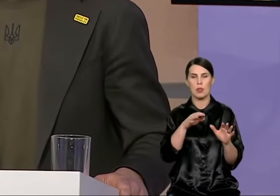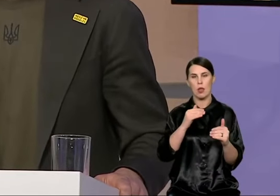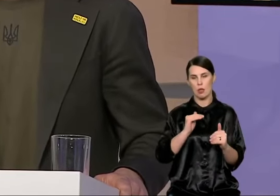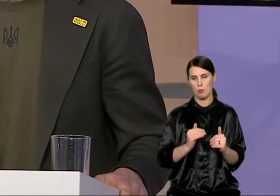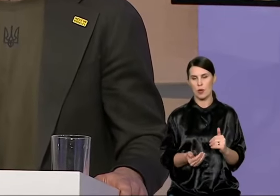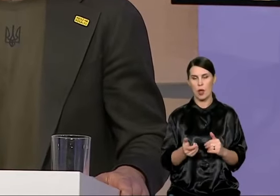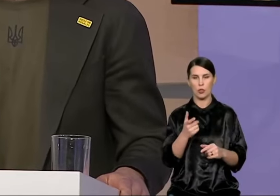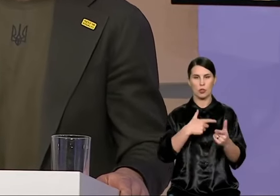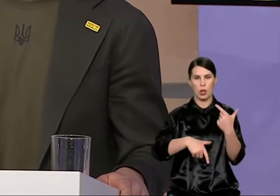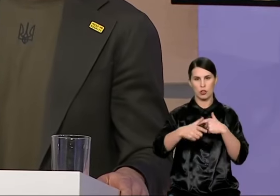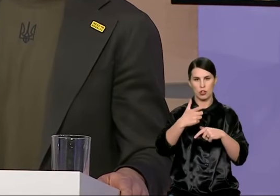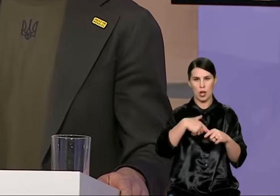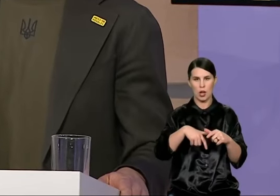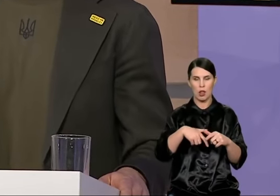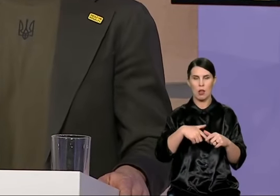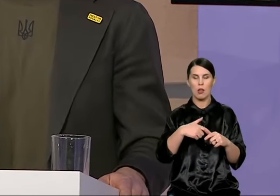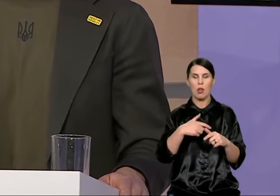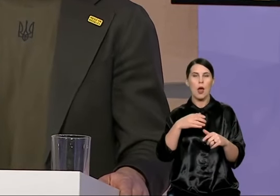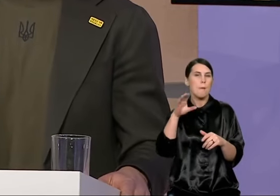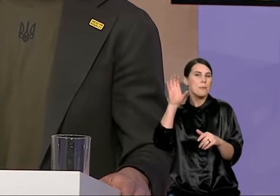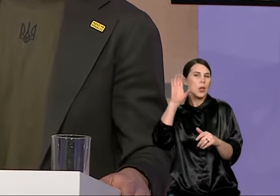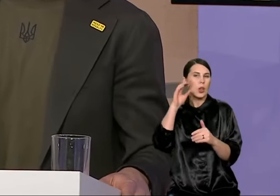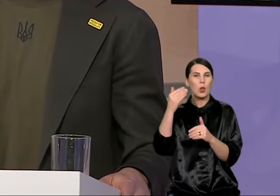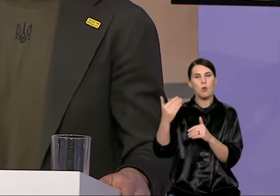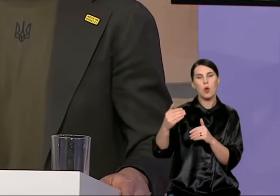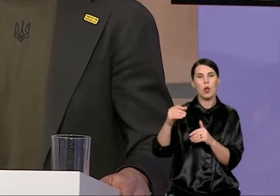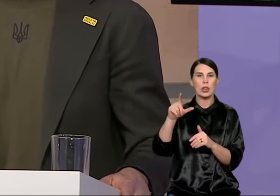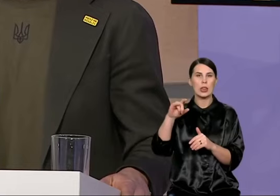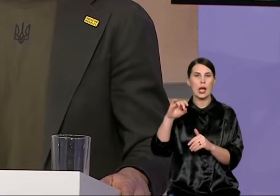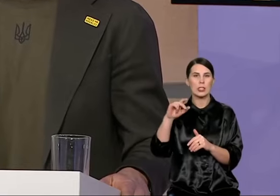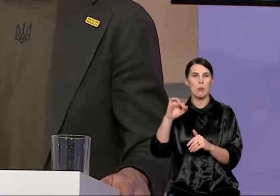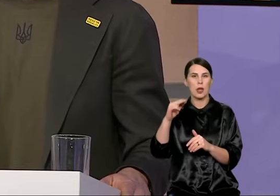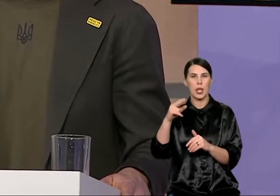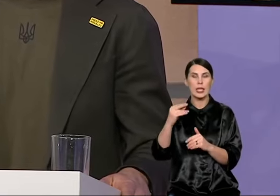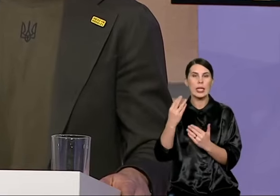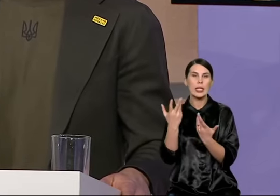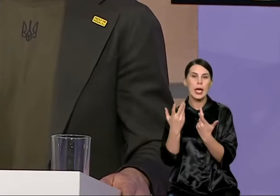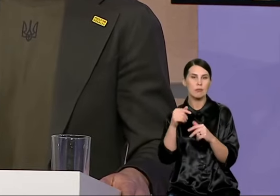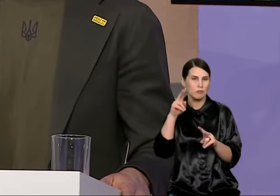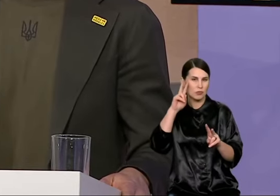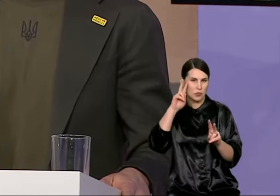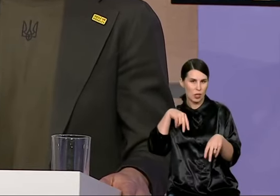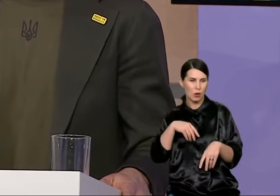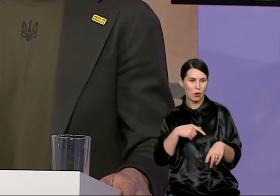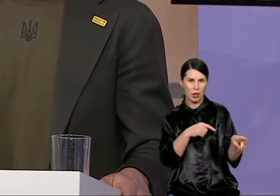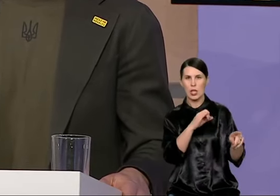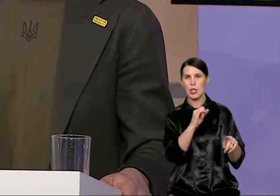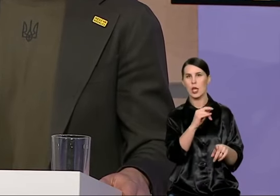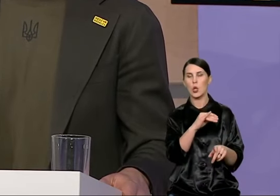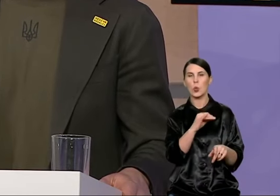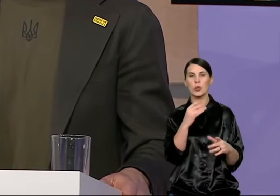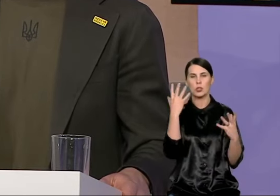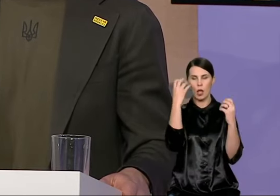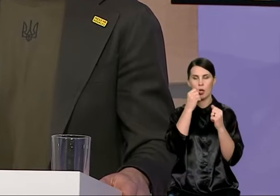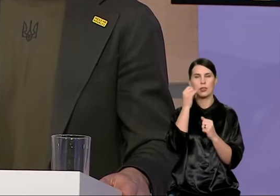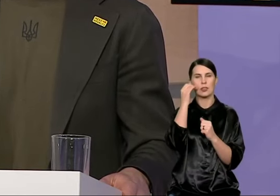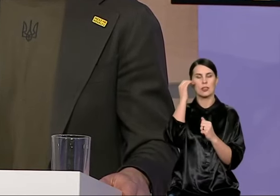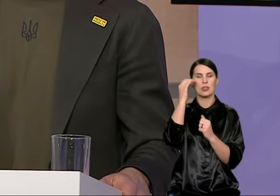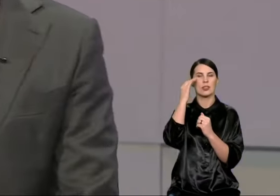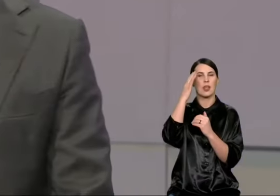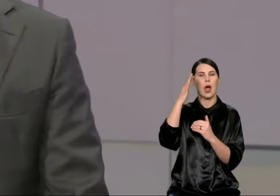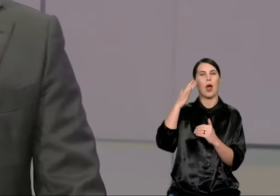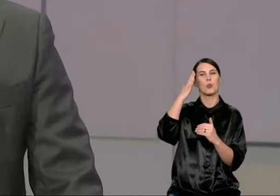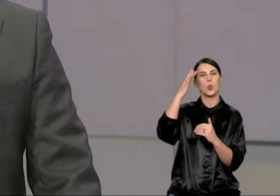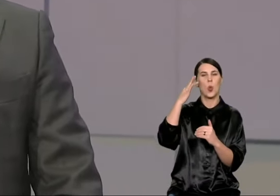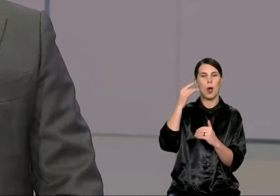Nežinau, kiek iš jų priklauso austėje Landsberginiai, bet tikriausiai ponoje keliūnui sapnuojasi Landsbergių šeima naktimis. Bet man tik tai svarbu pasakyti, kad 2015